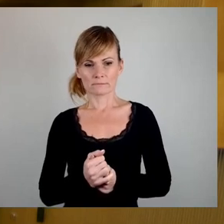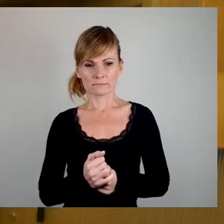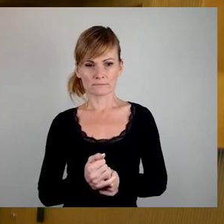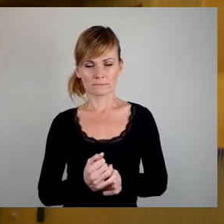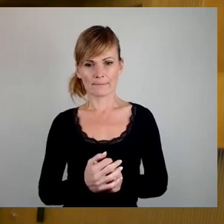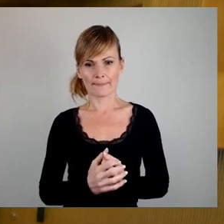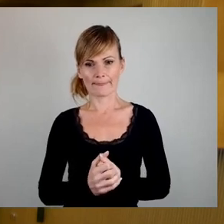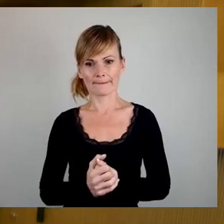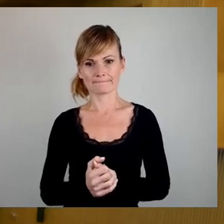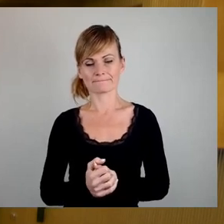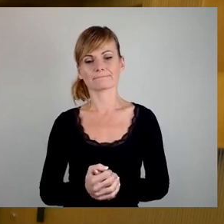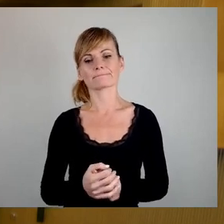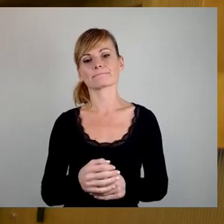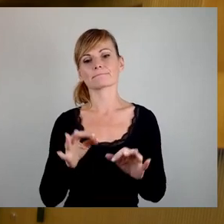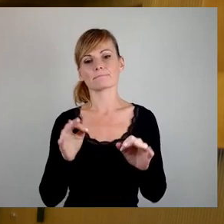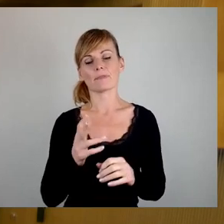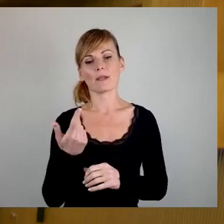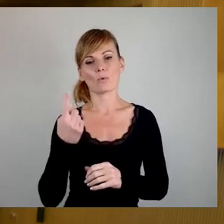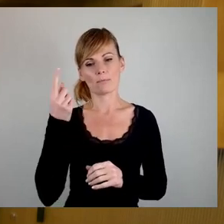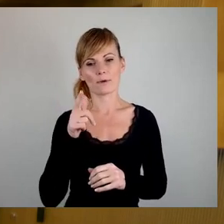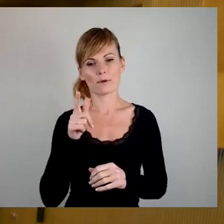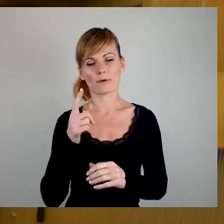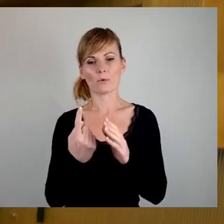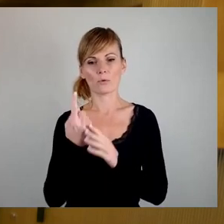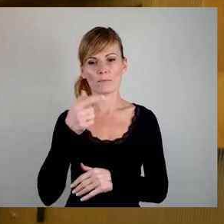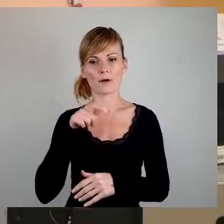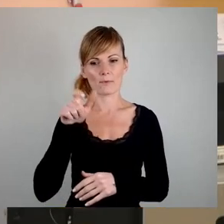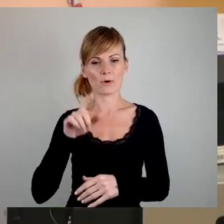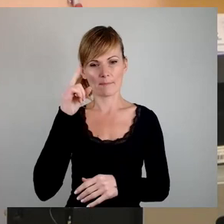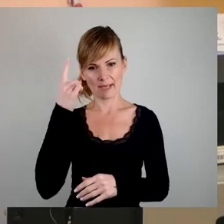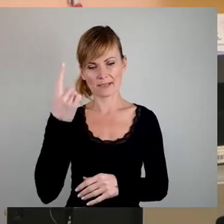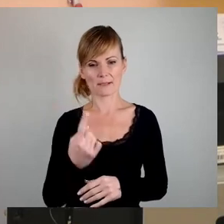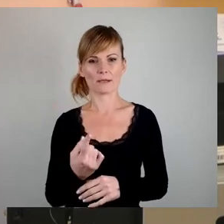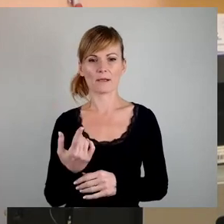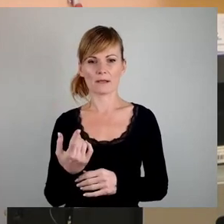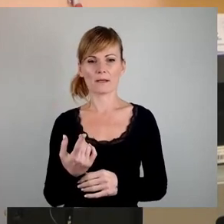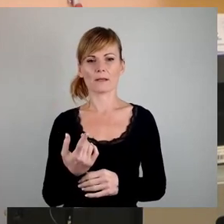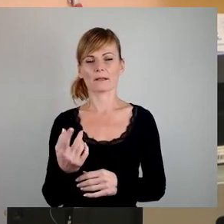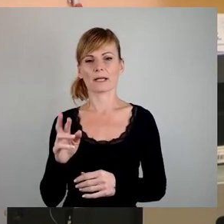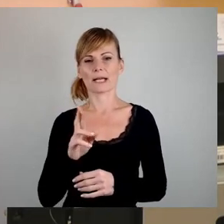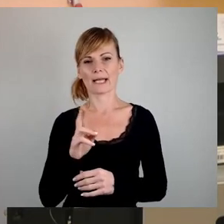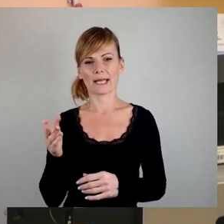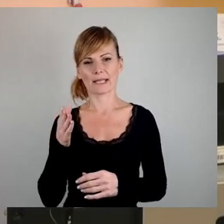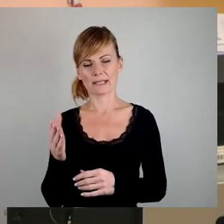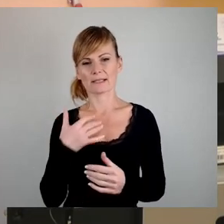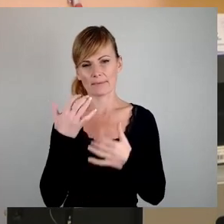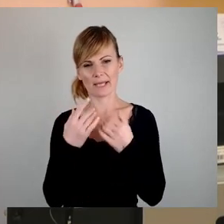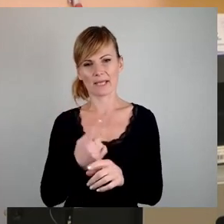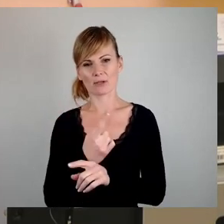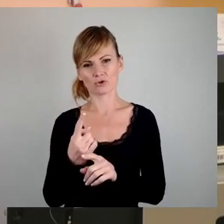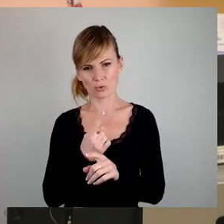Sehr geehrter Herr Oberbürgermeister, man muss wieder mal hier der wohnungspolitischen Märchenstunde von rechts entgegentreten. Hier ist behauptet worden,